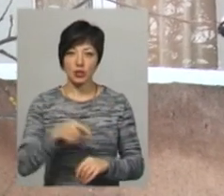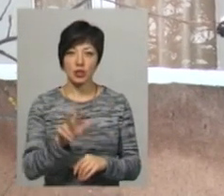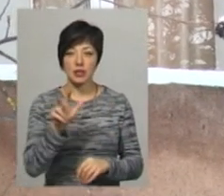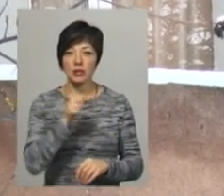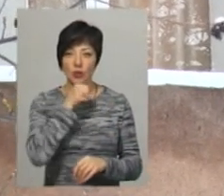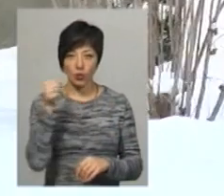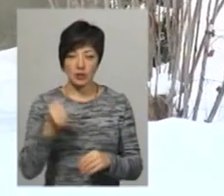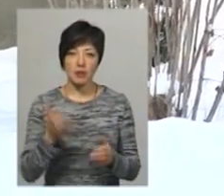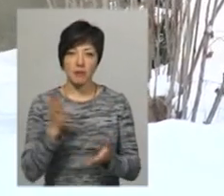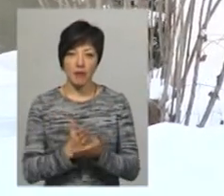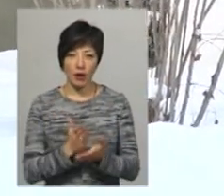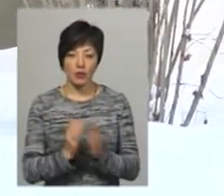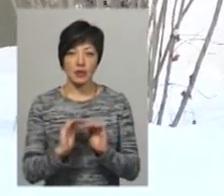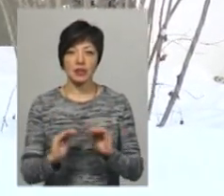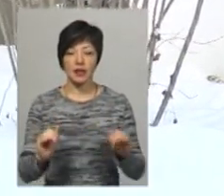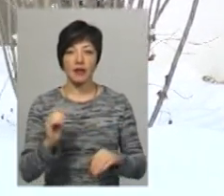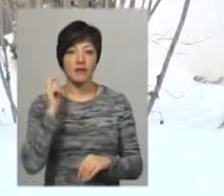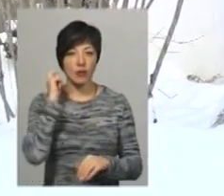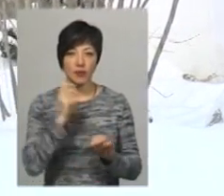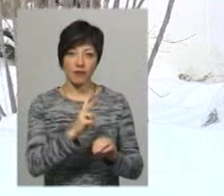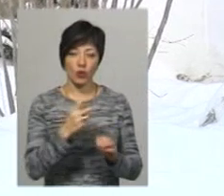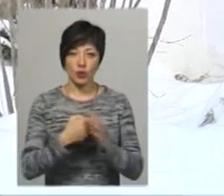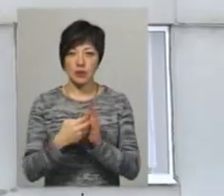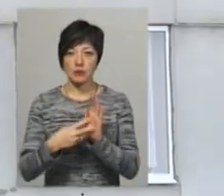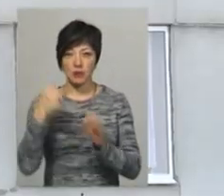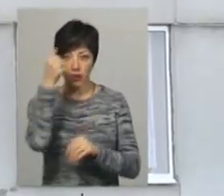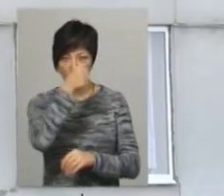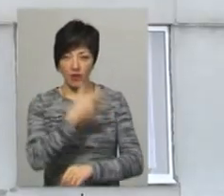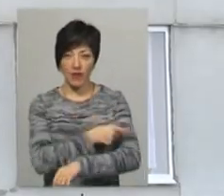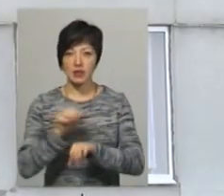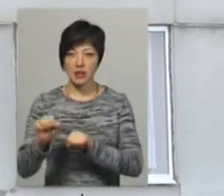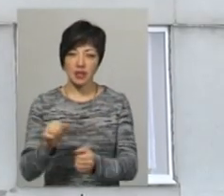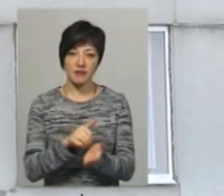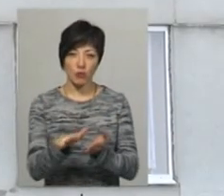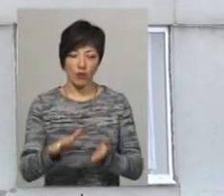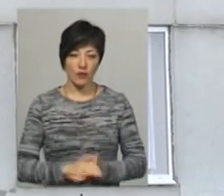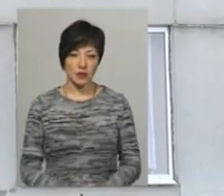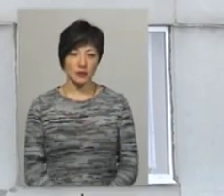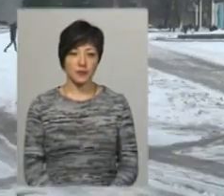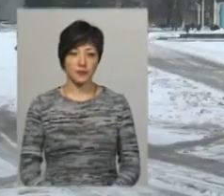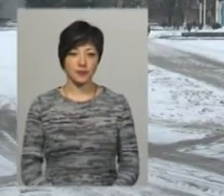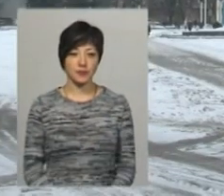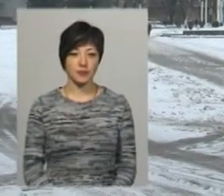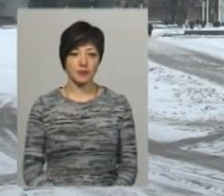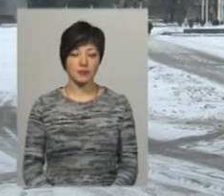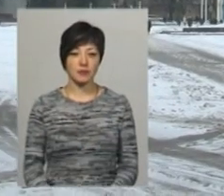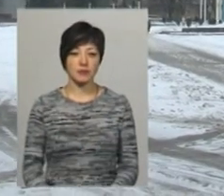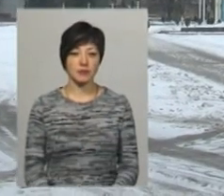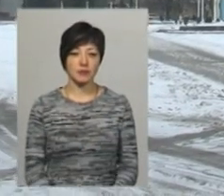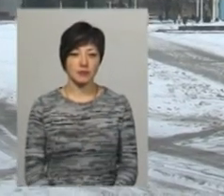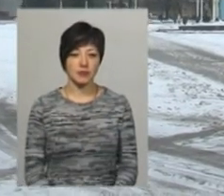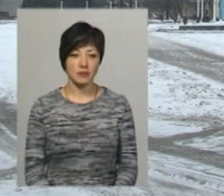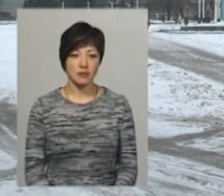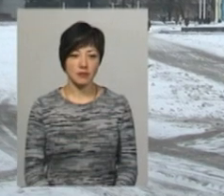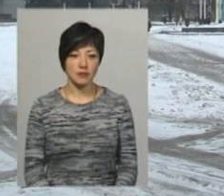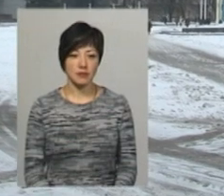дорослих, які мають дітей віком від 2 до 7 років, від вакцинації проти кору відмовились. Вікторія Бондар, Дем'ян Цегольник, Віктор Кривий, Іван